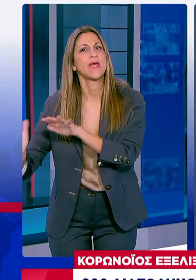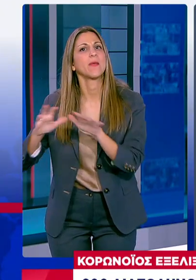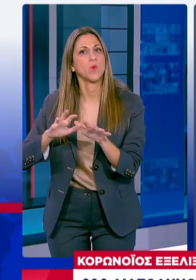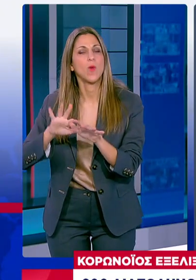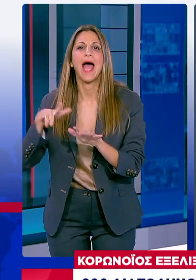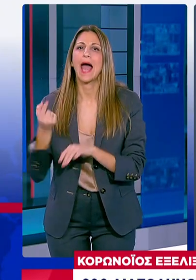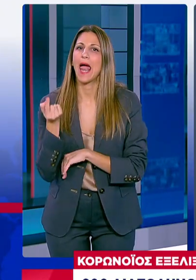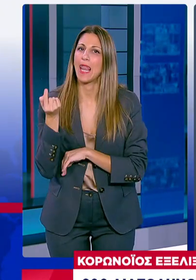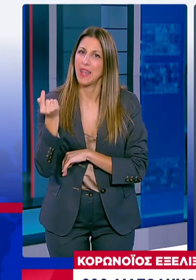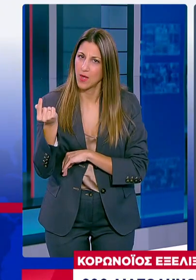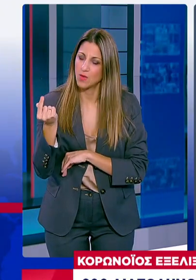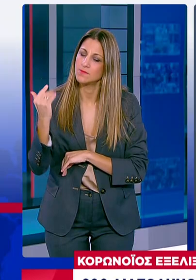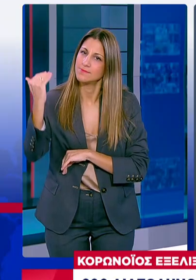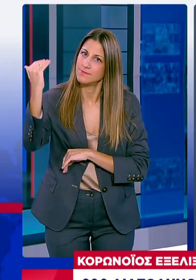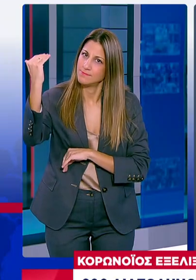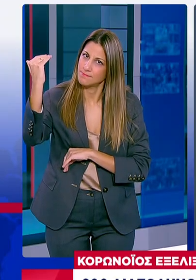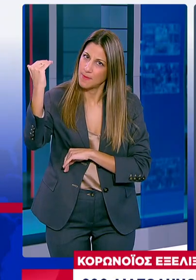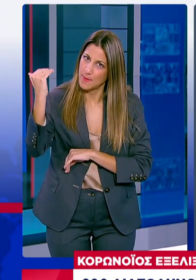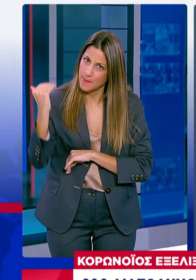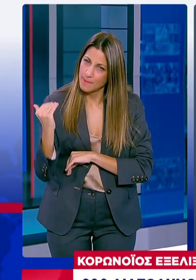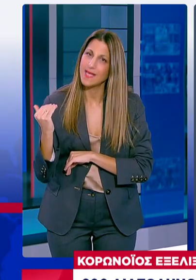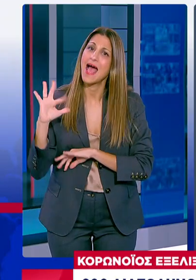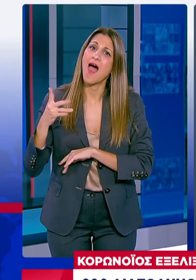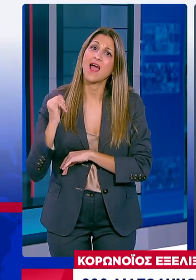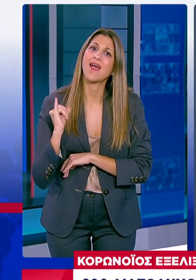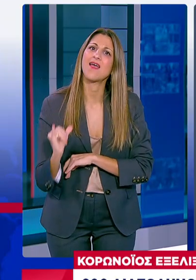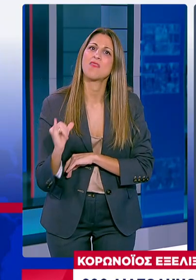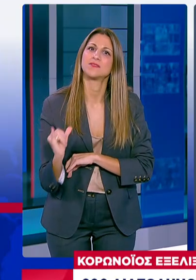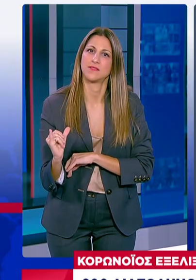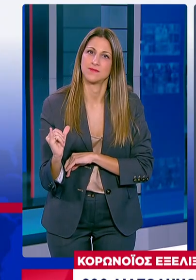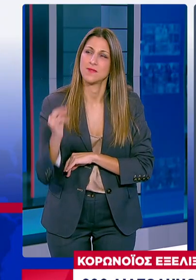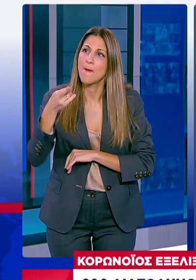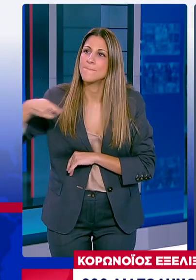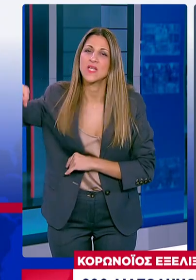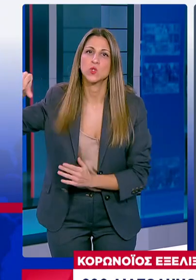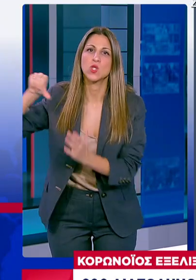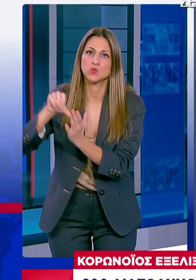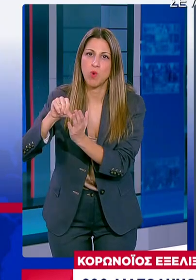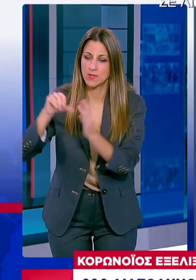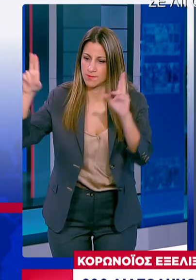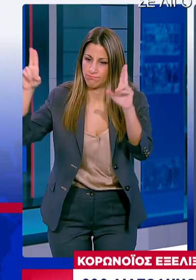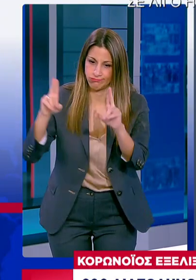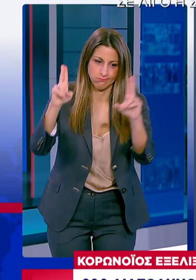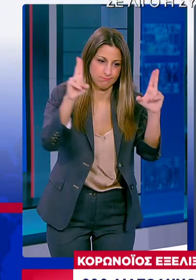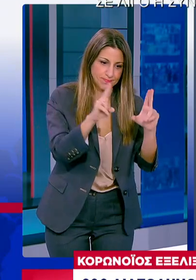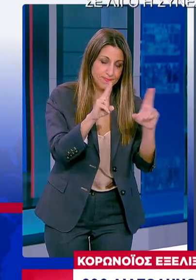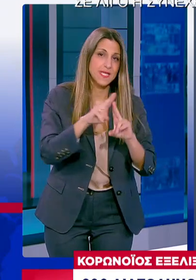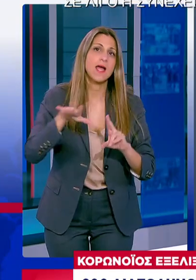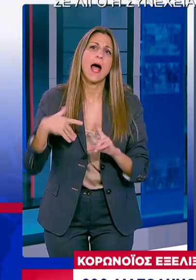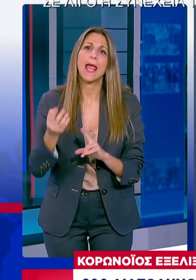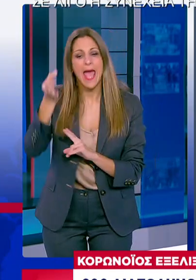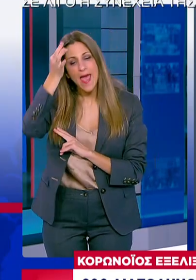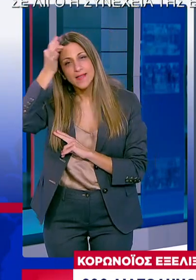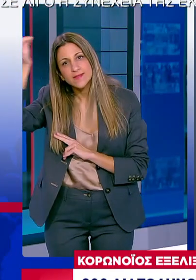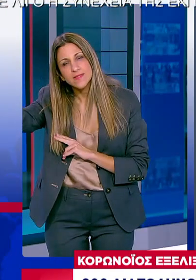Τη σταδιακή μείωση των κρούσμάτων Στις περισσότερες περιφερειακές ενότητες της χώρας Με εξαίρεση κάποιες περιοχές Όπου